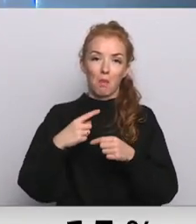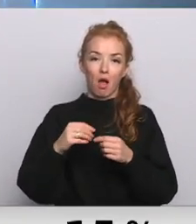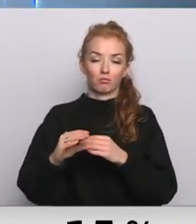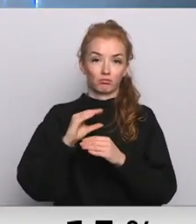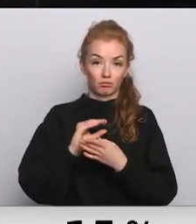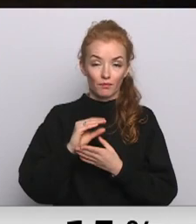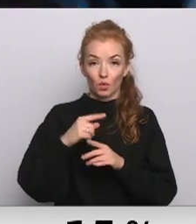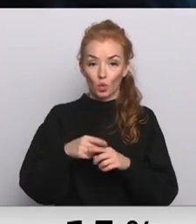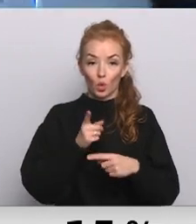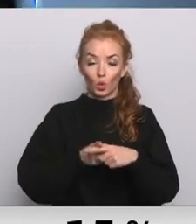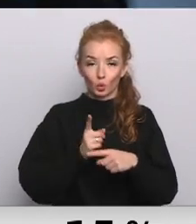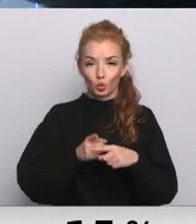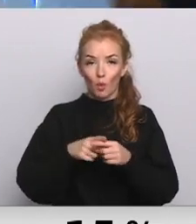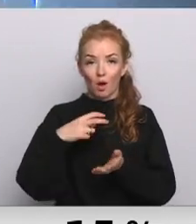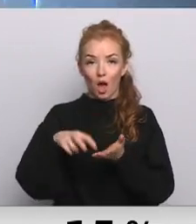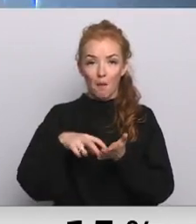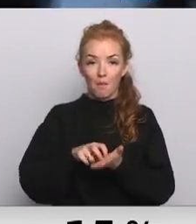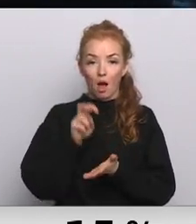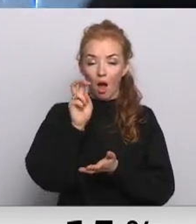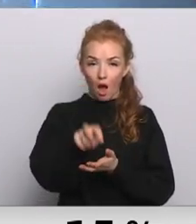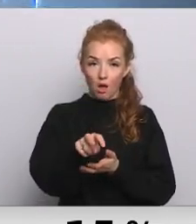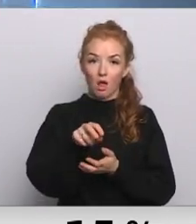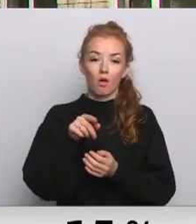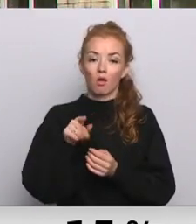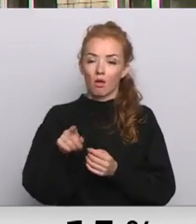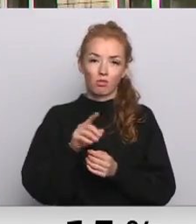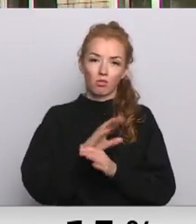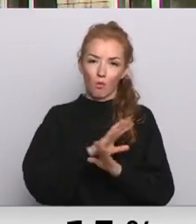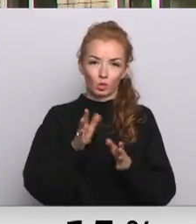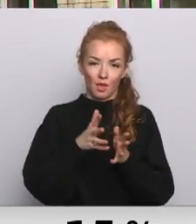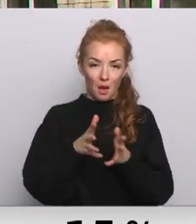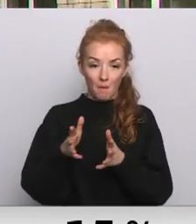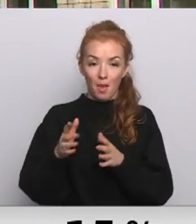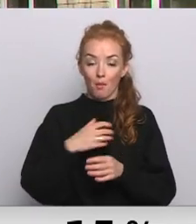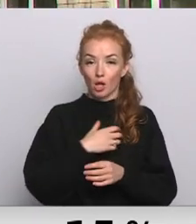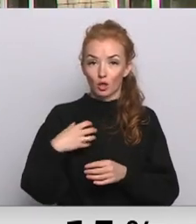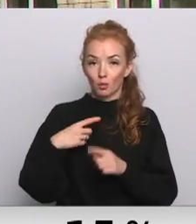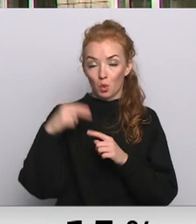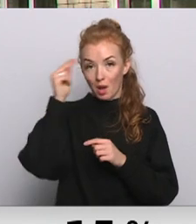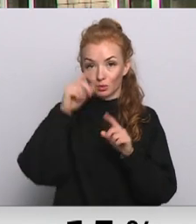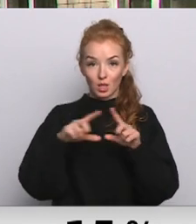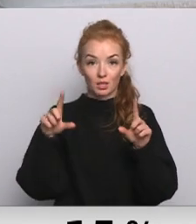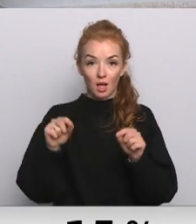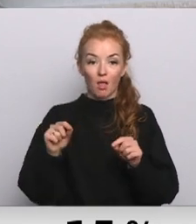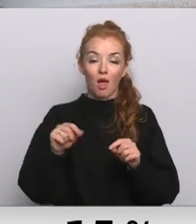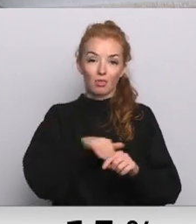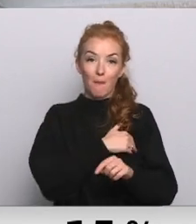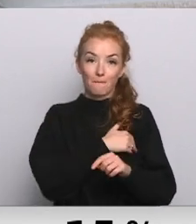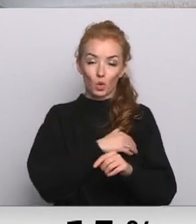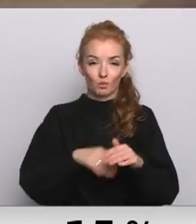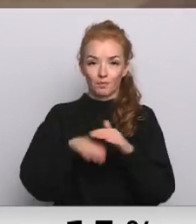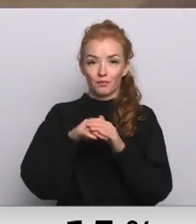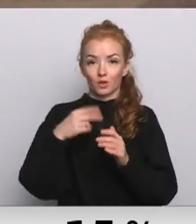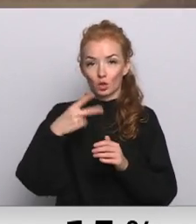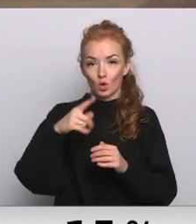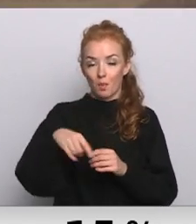Domē uzsver, krustojumu un gājai pāreiz taupības pasākumos necietīs. Pašvaldību un mācību iestādēs gaisa temperatūra nepārsniegs 20